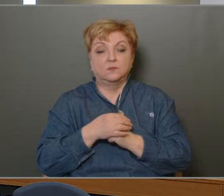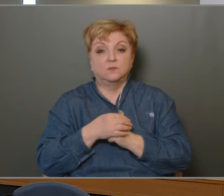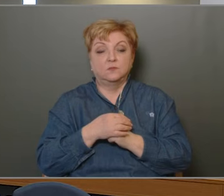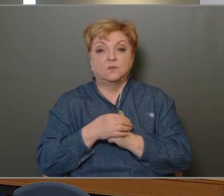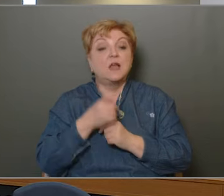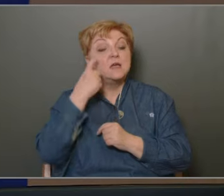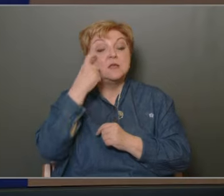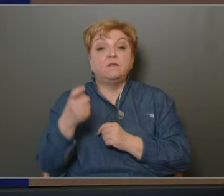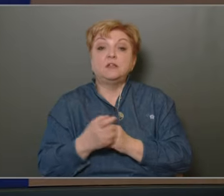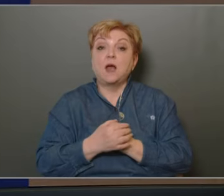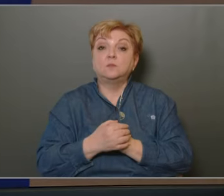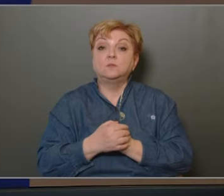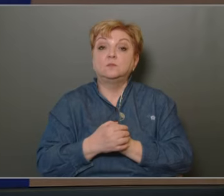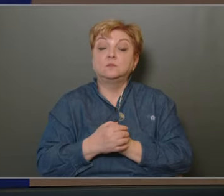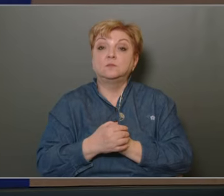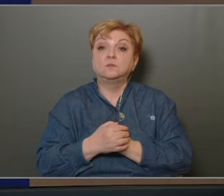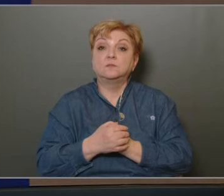Nincs észrevétel van-e?